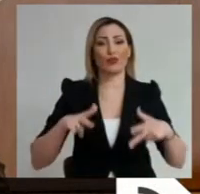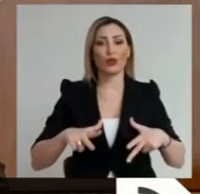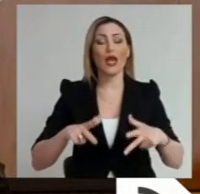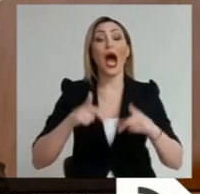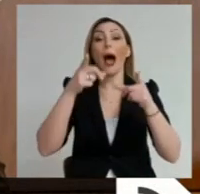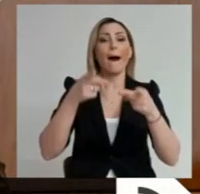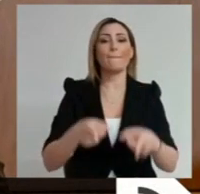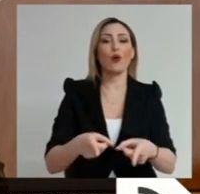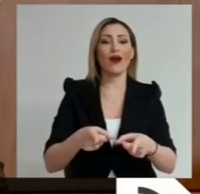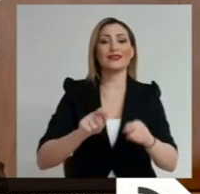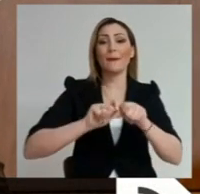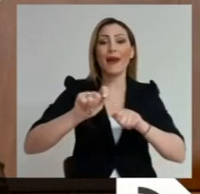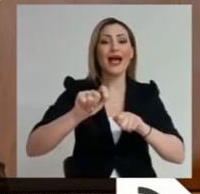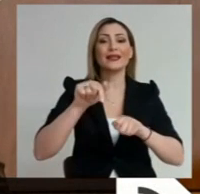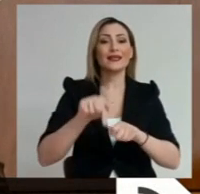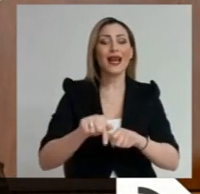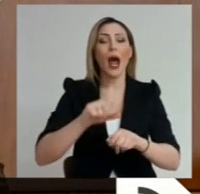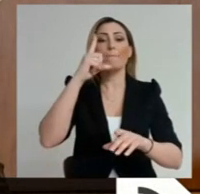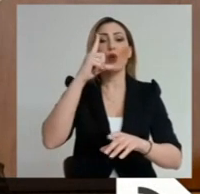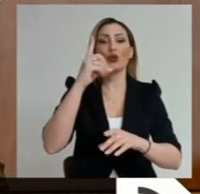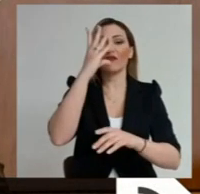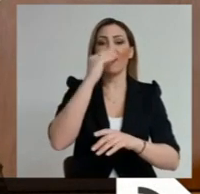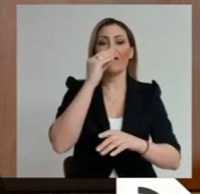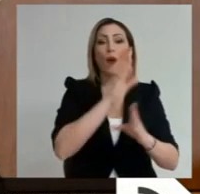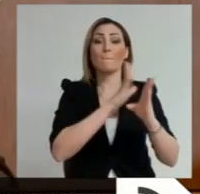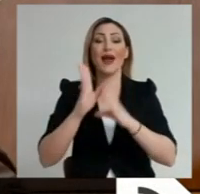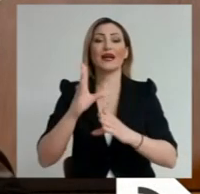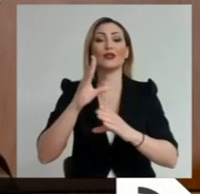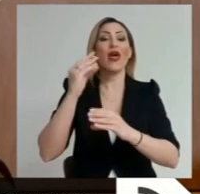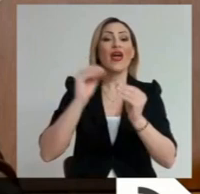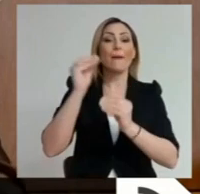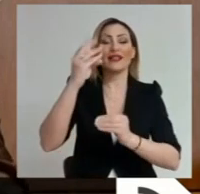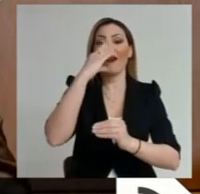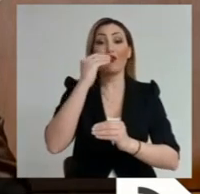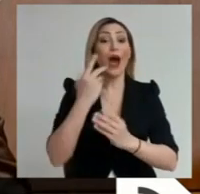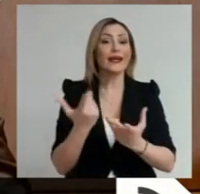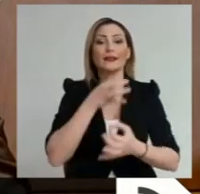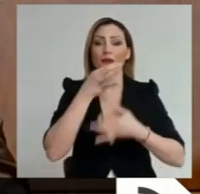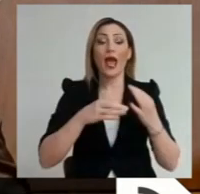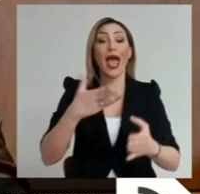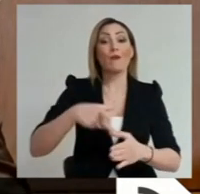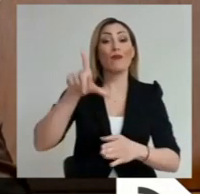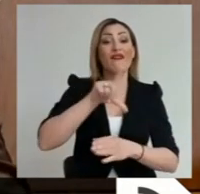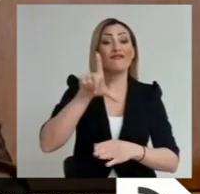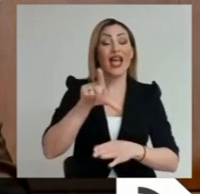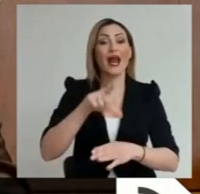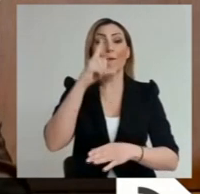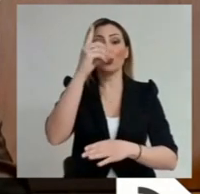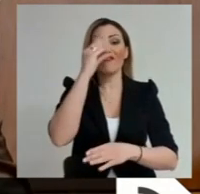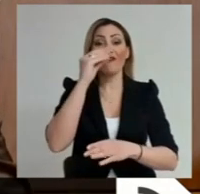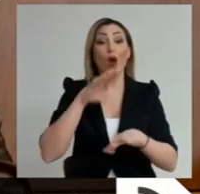Σε την άρση των μέτρων για την περίοδο των 1η με 15 Φεβρουαρίου ως ακολούθος. Από την ερχόμενη Δευτέρα, 1η Φεβρουαρίου,